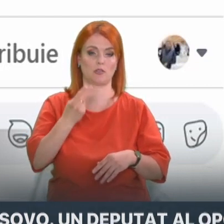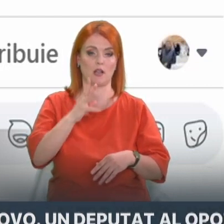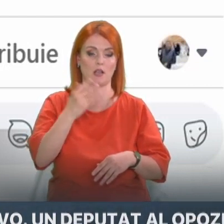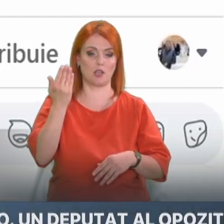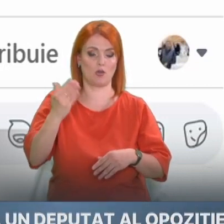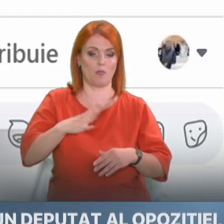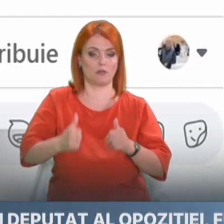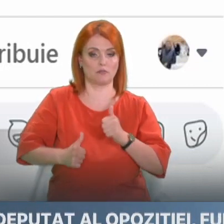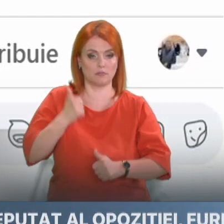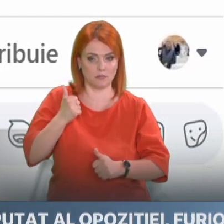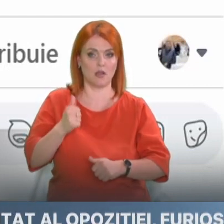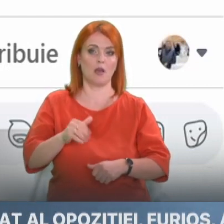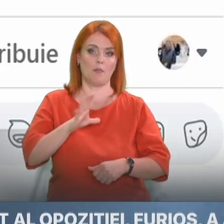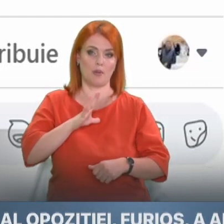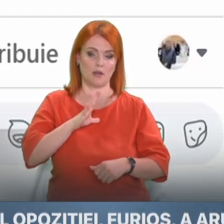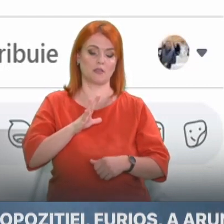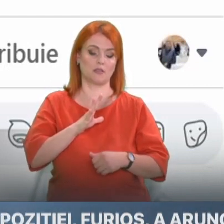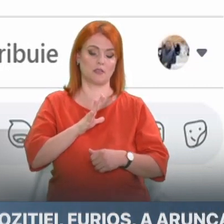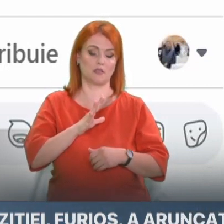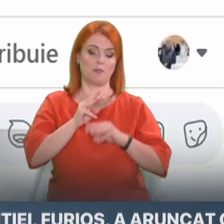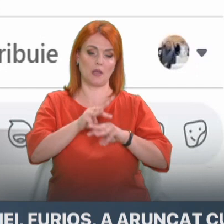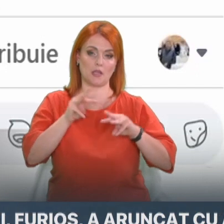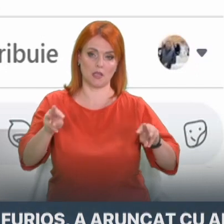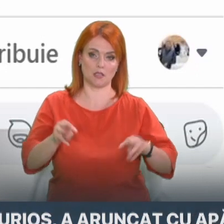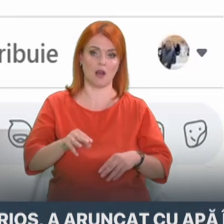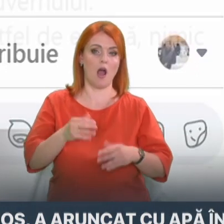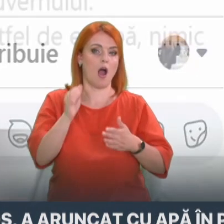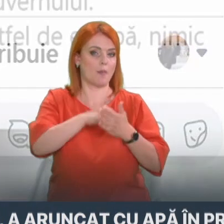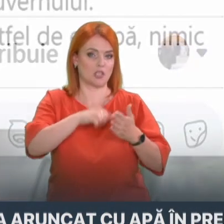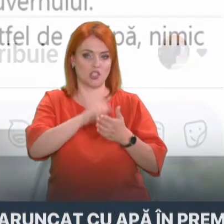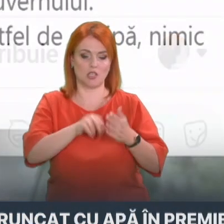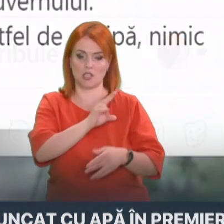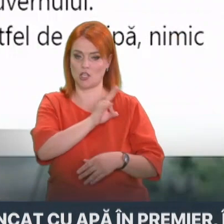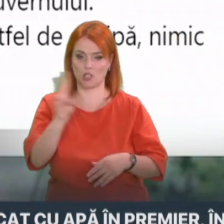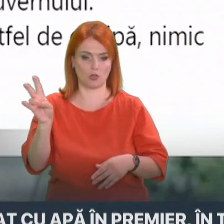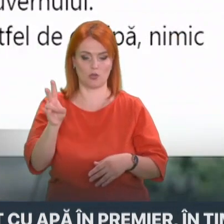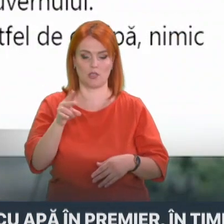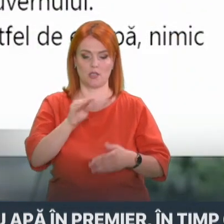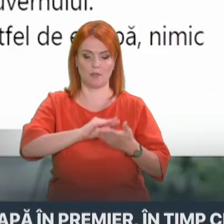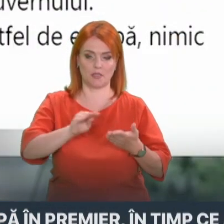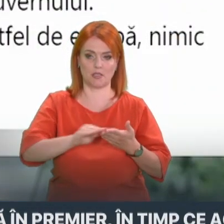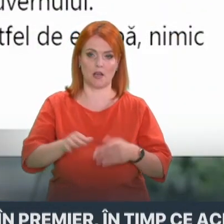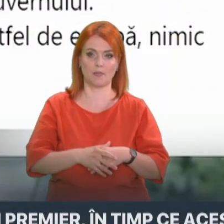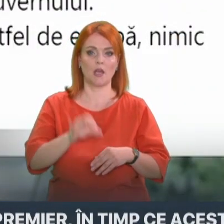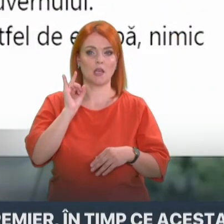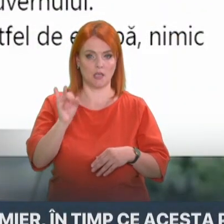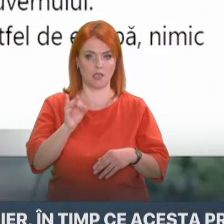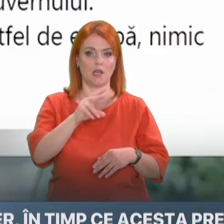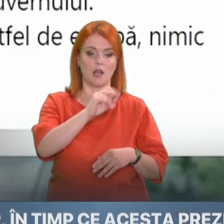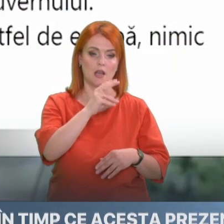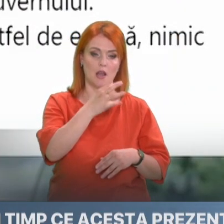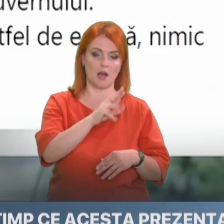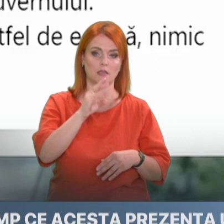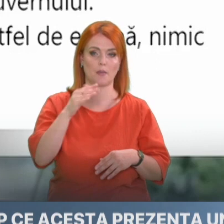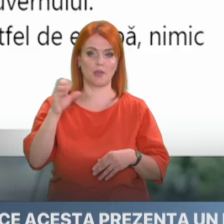pentru curajul de care a dat dovadă în contextul războiului, dar și în fața crizelor multiple. Ca și Revenco, Lilia Dabija și-a exprimat gratitudinea